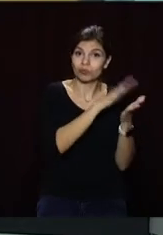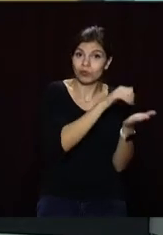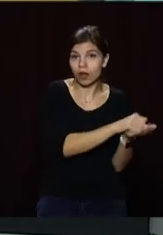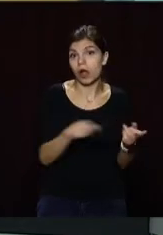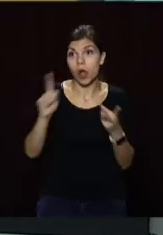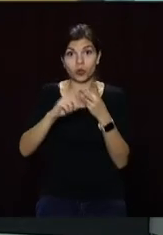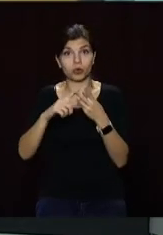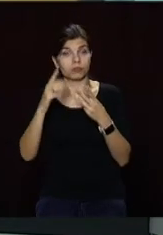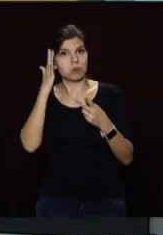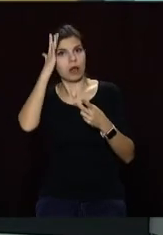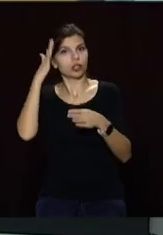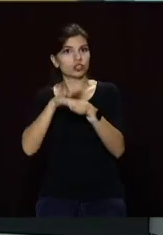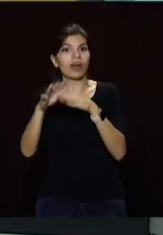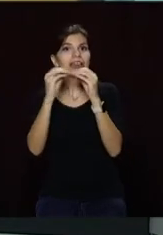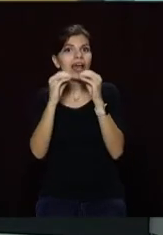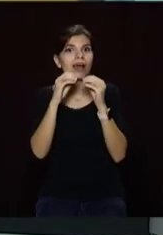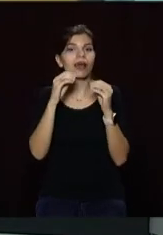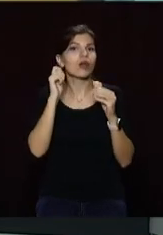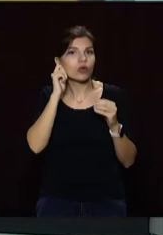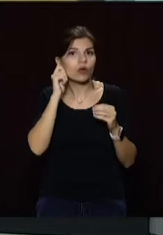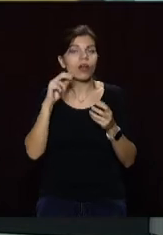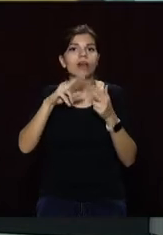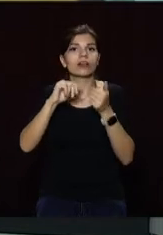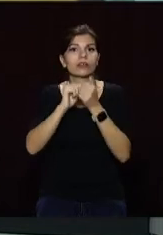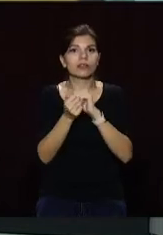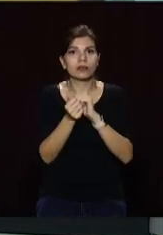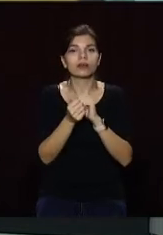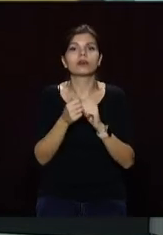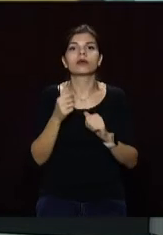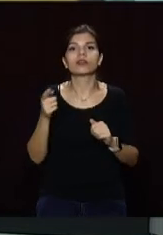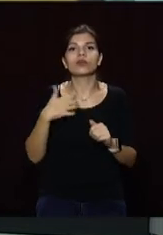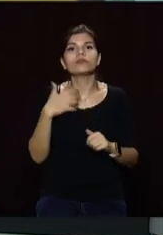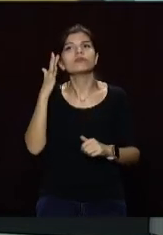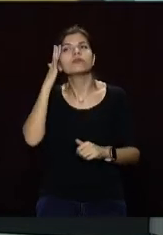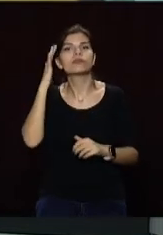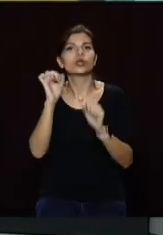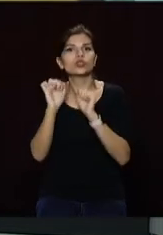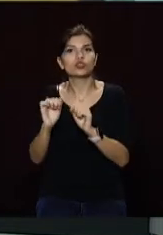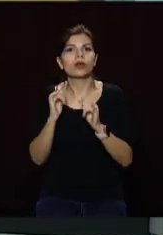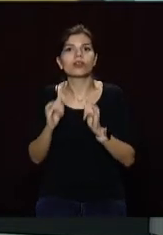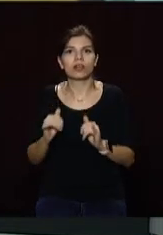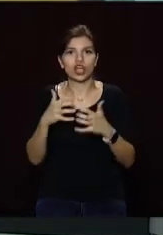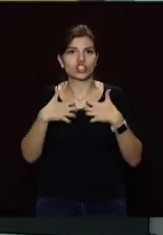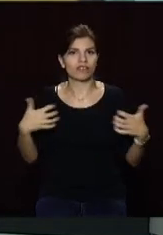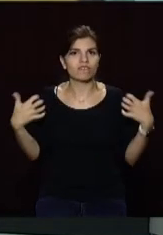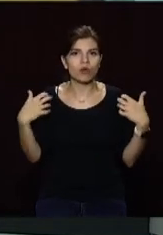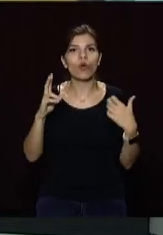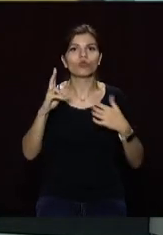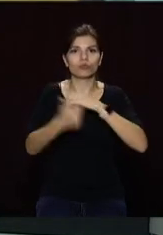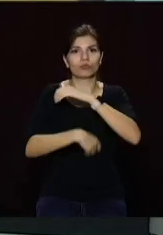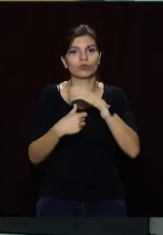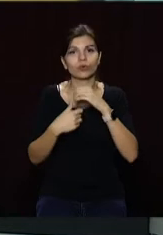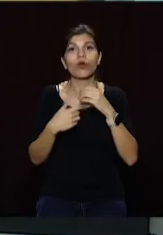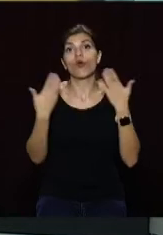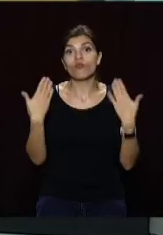реальністю. Десять років зоозахисники Кам'янського марили про сучасний прихисток для безпритульних тварин. І ось